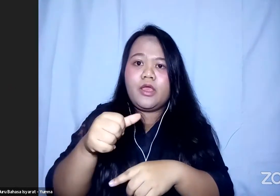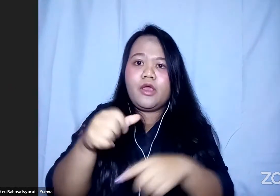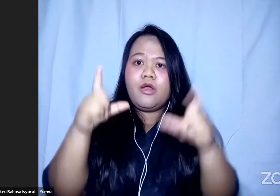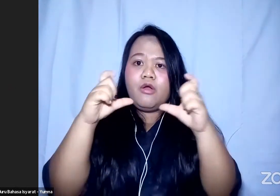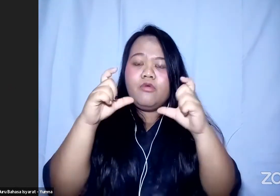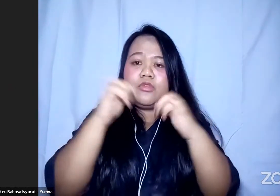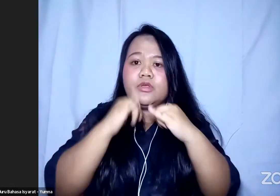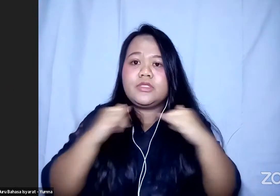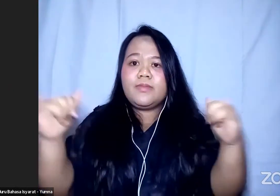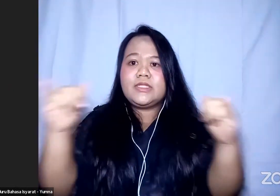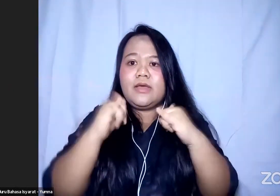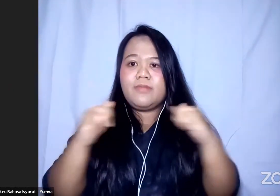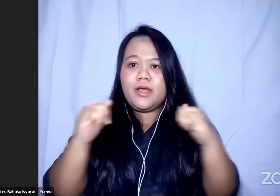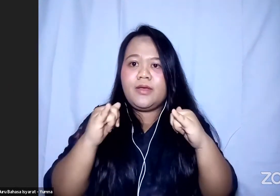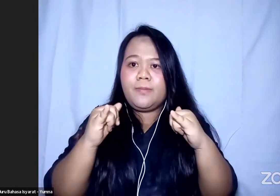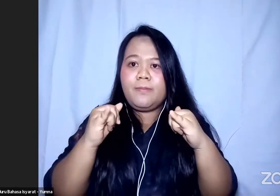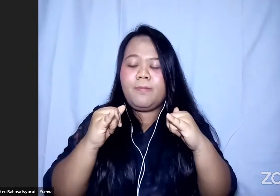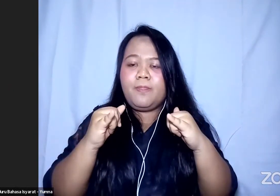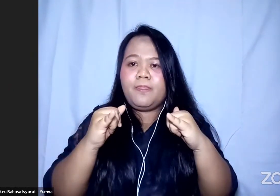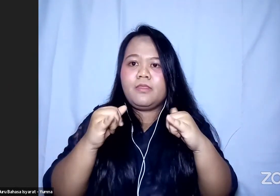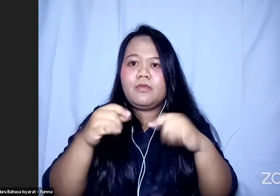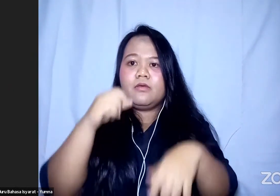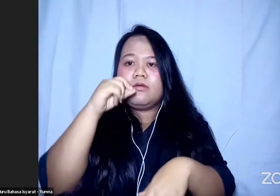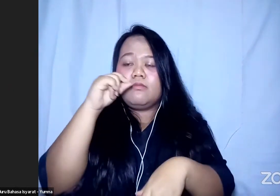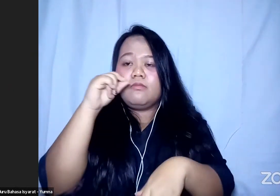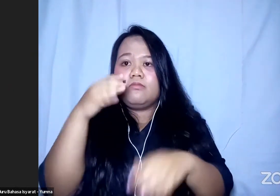Menyalakan Videonya